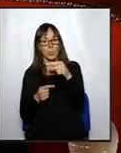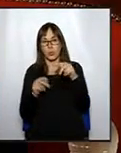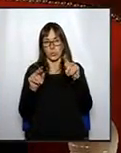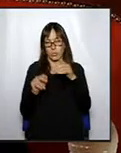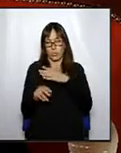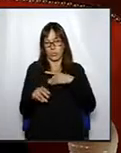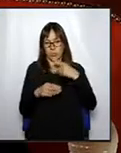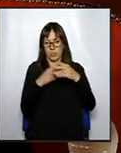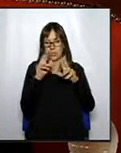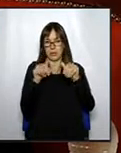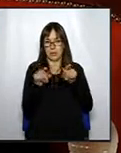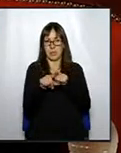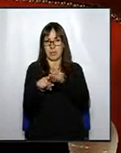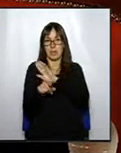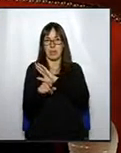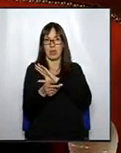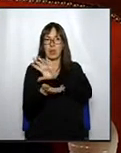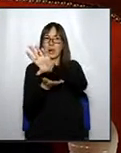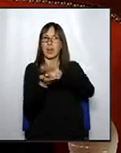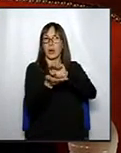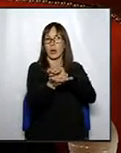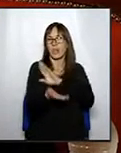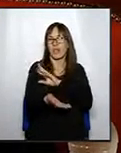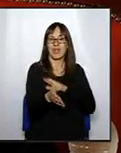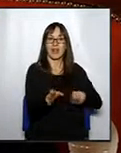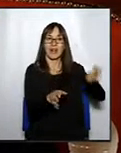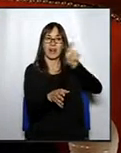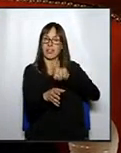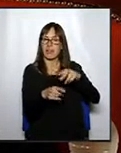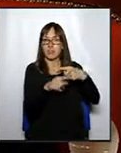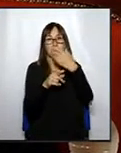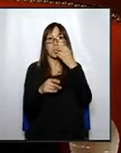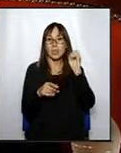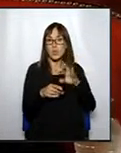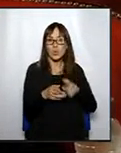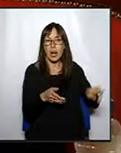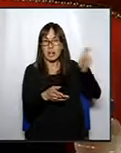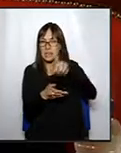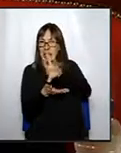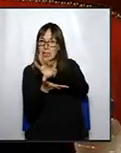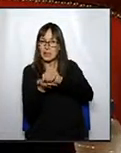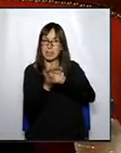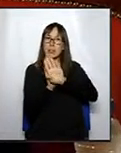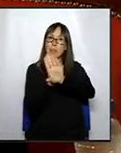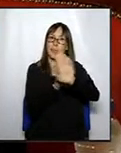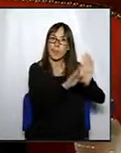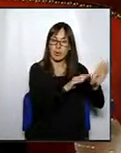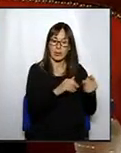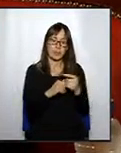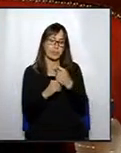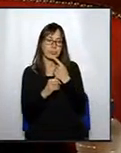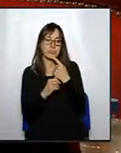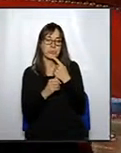de recollida de residus perquè, evidentment, ja tindrem temps de parlar-ne. Tal com deia un il·lustre o no tan il·lustre personatge de la política